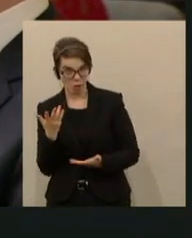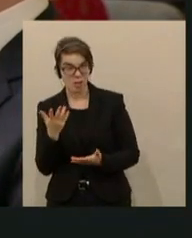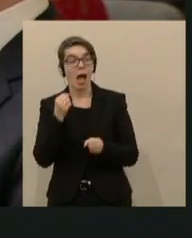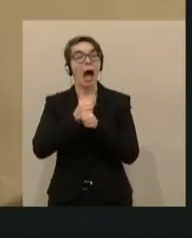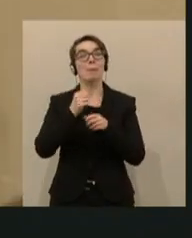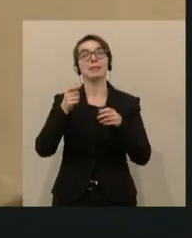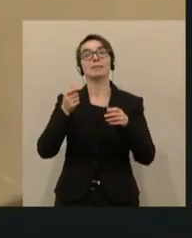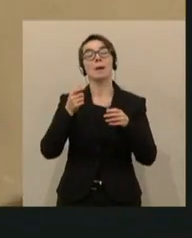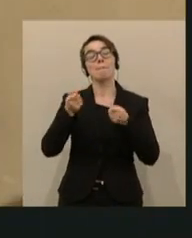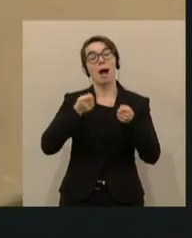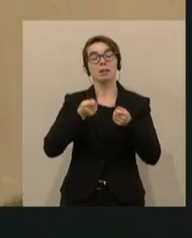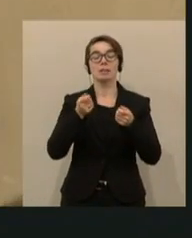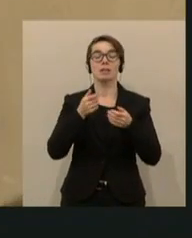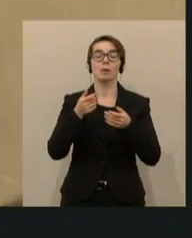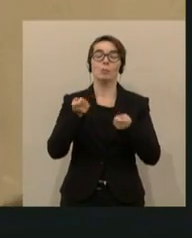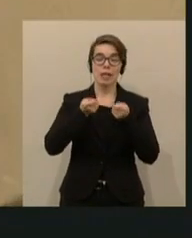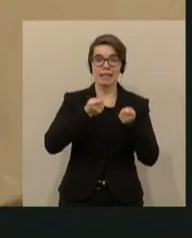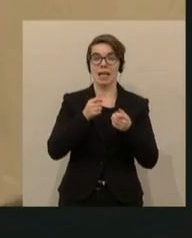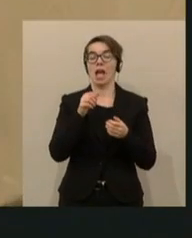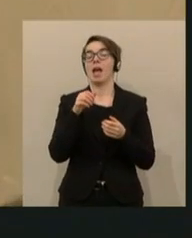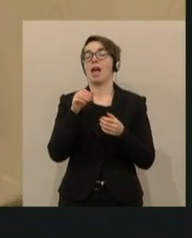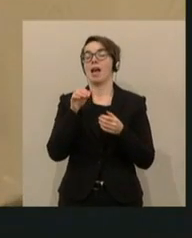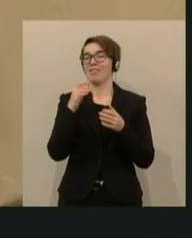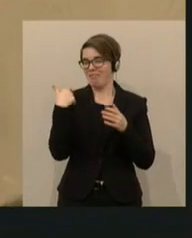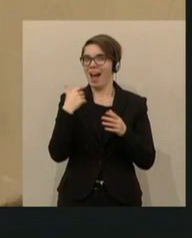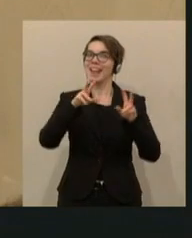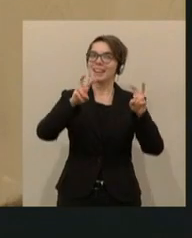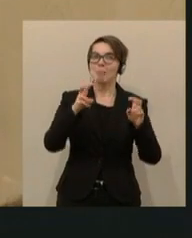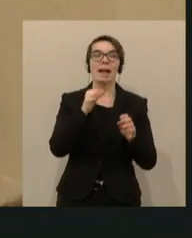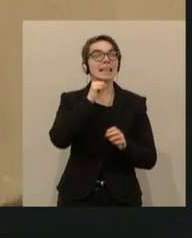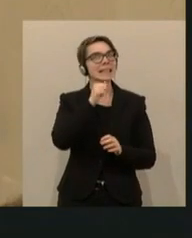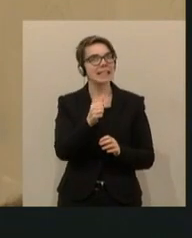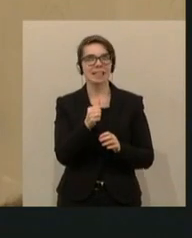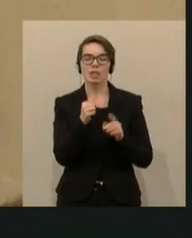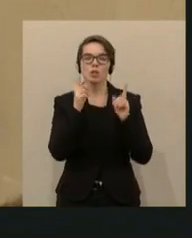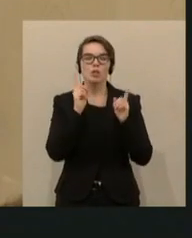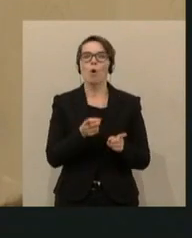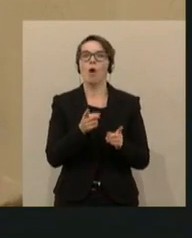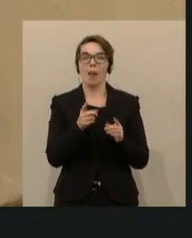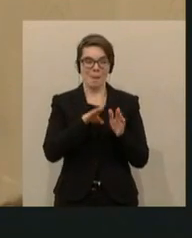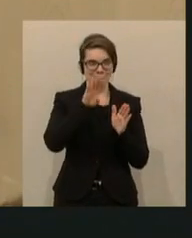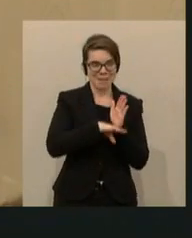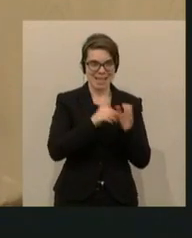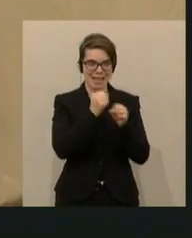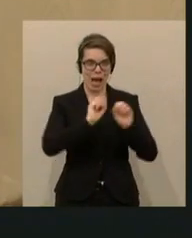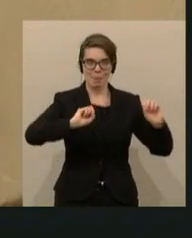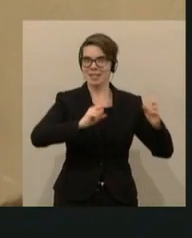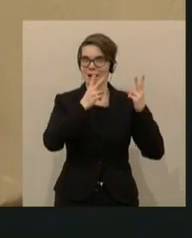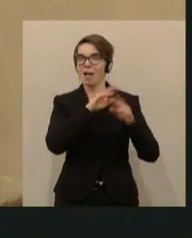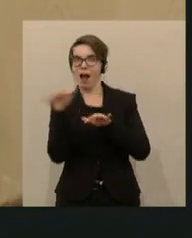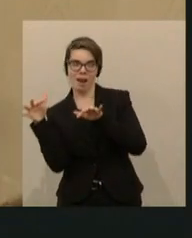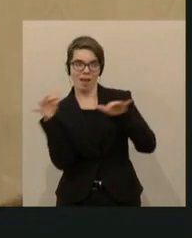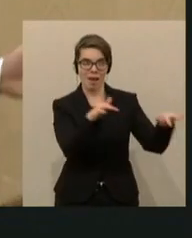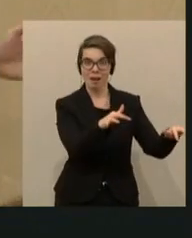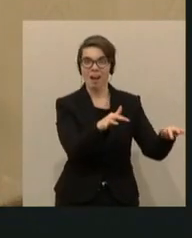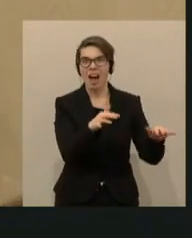Arbeitsmarktpolitik. Die FPÖ hat noch plakatiert keinen ungeregelten Zuzug in den Arbeitsmarkt von Billigarbeitskräften. Was machen Sie? Auf, damit